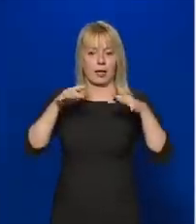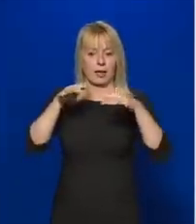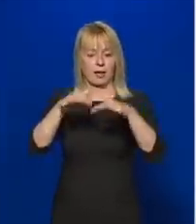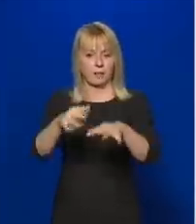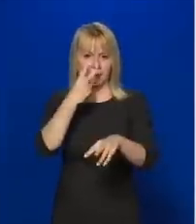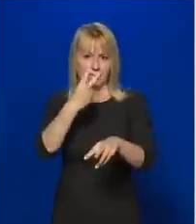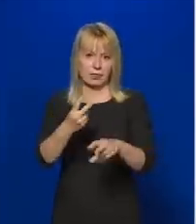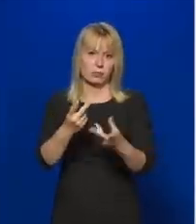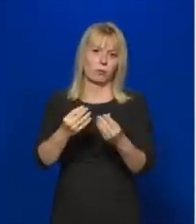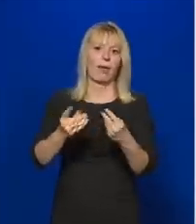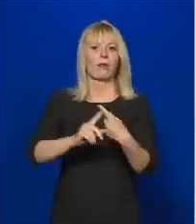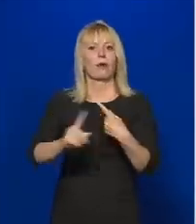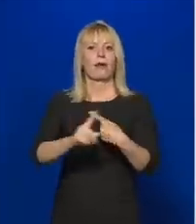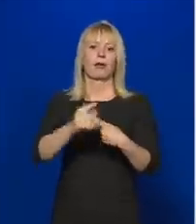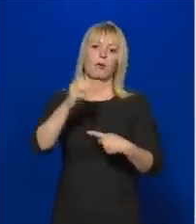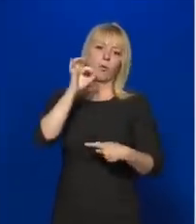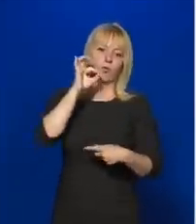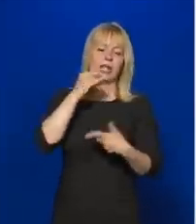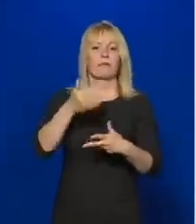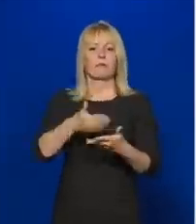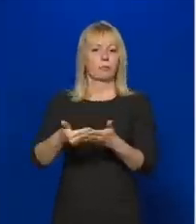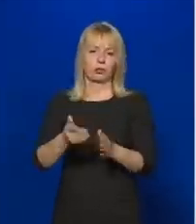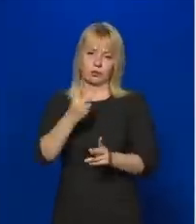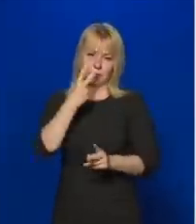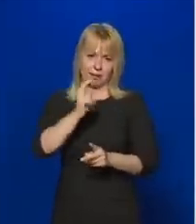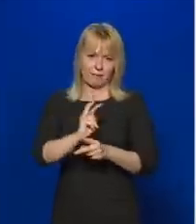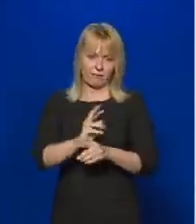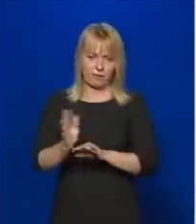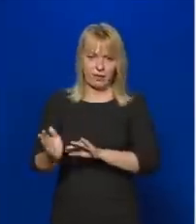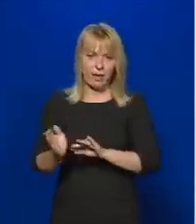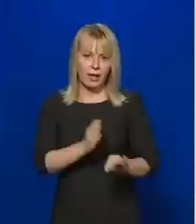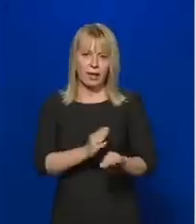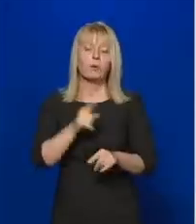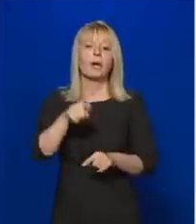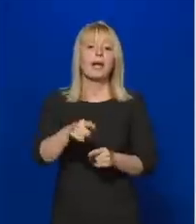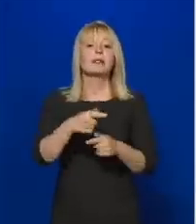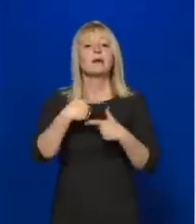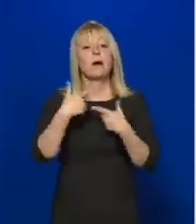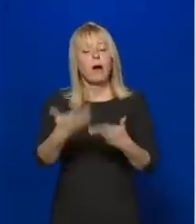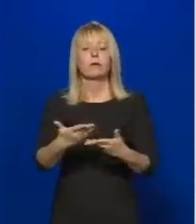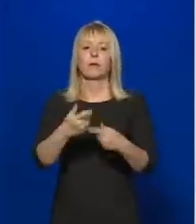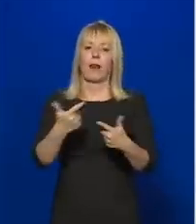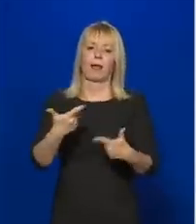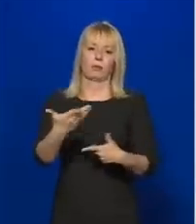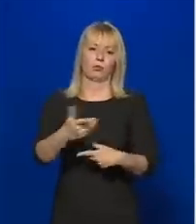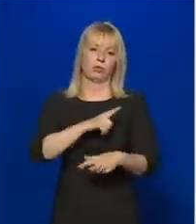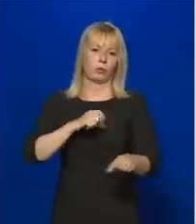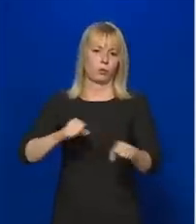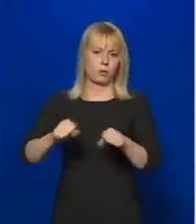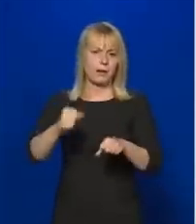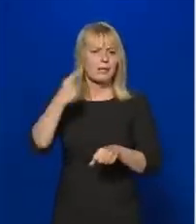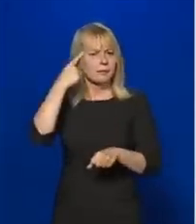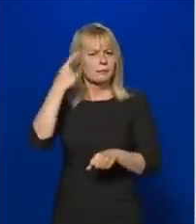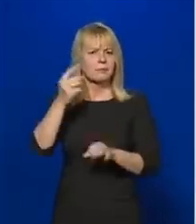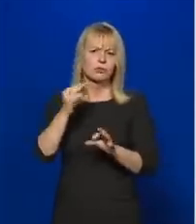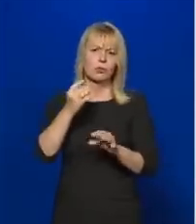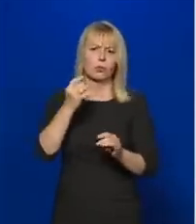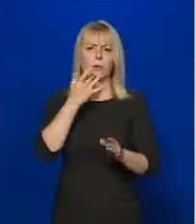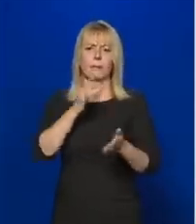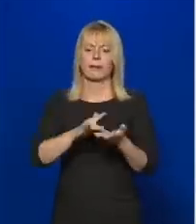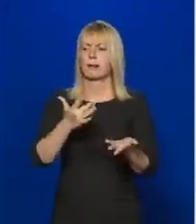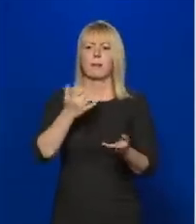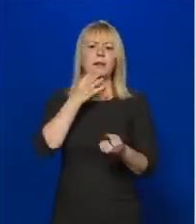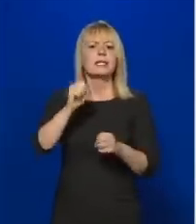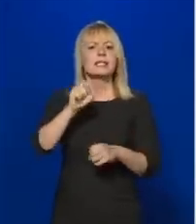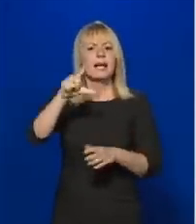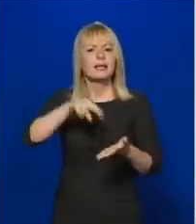járnak mondjuk oldába vagy bölcsödébe, és ez lehetőséget ad arra az önkormányzatnak, és tudok nagyon sok jó példát, például a 12.